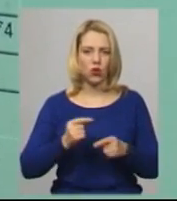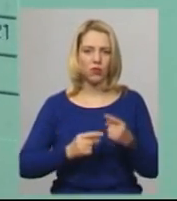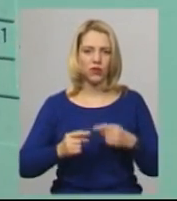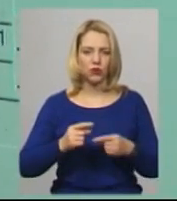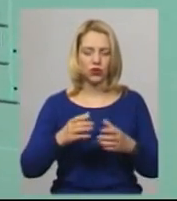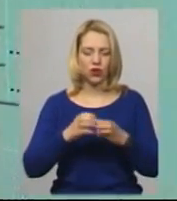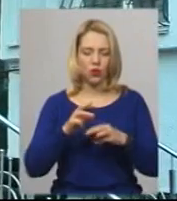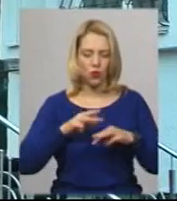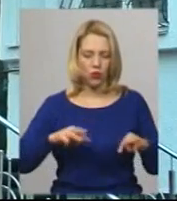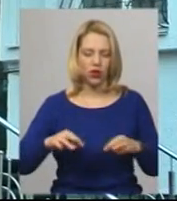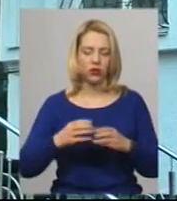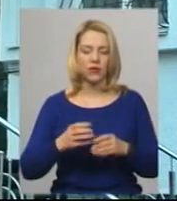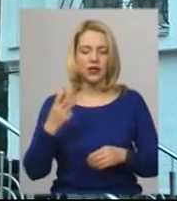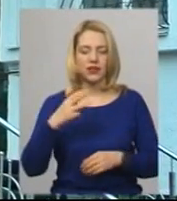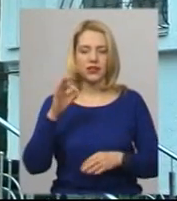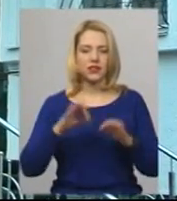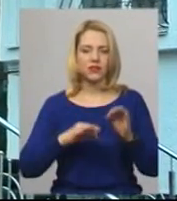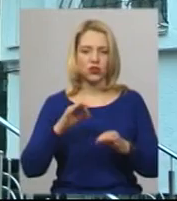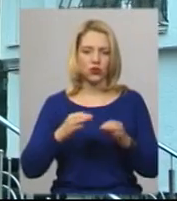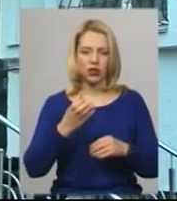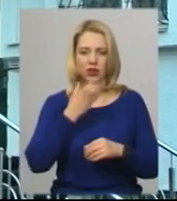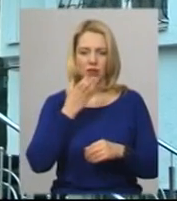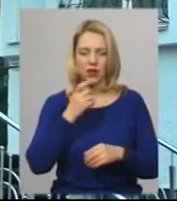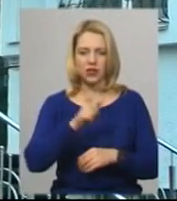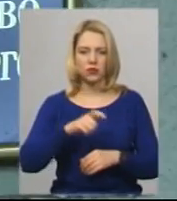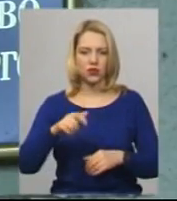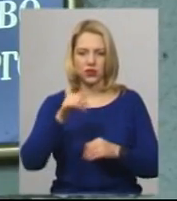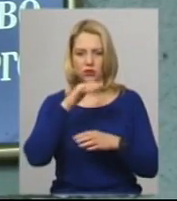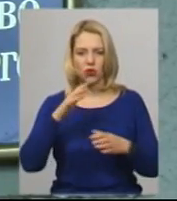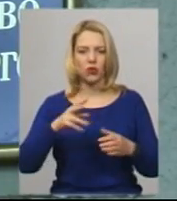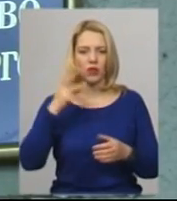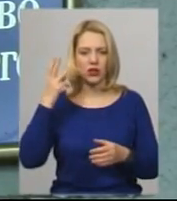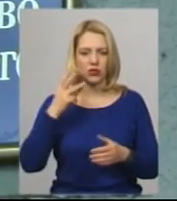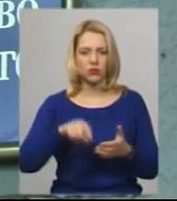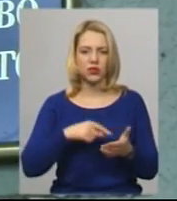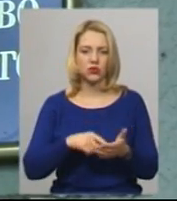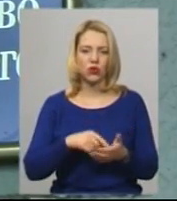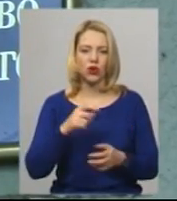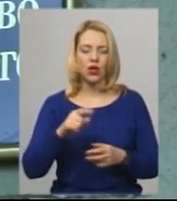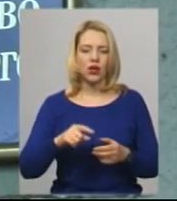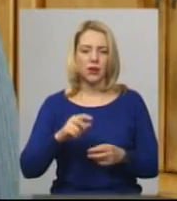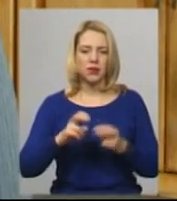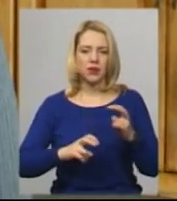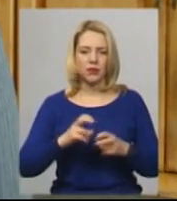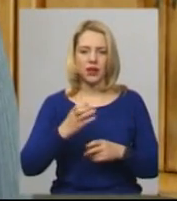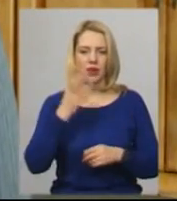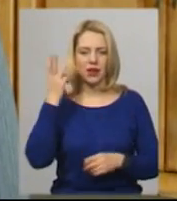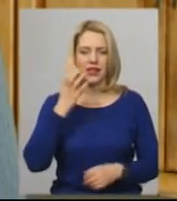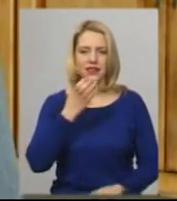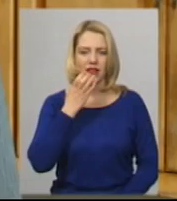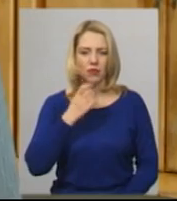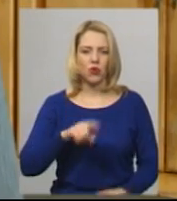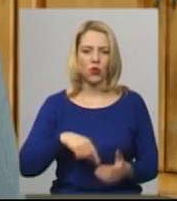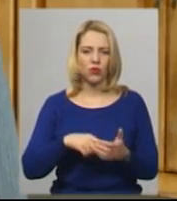% вартості тепла споживачам не змогли у Хмельницькому міському комунальному підприємстві «Хмельницьк Теплокомуненерго». Про це розповідає